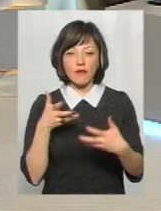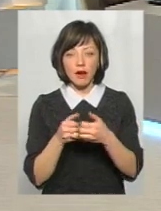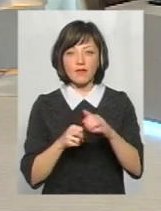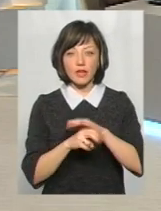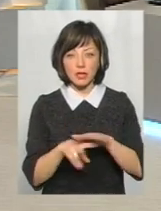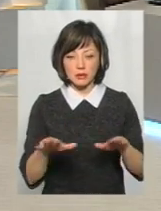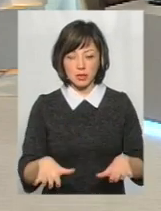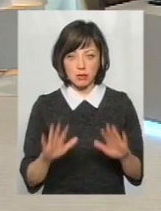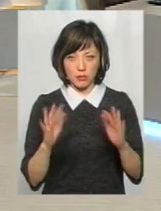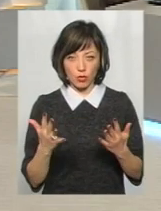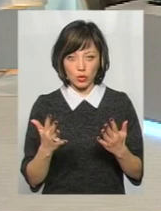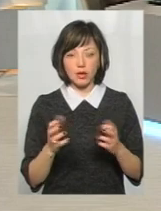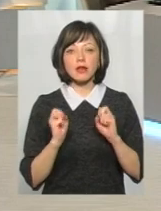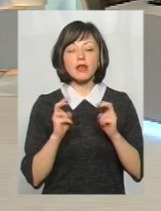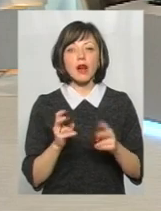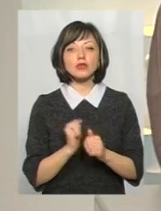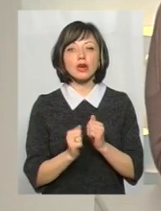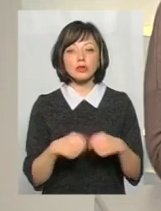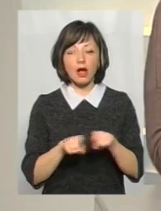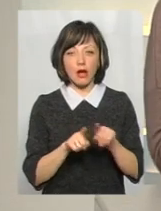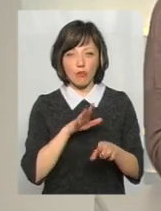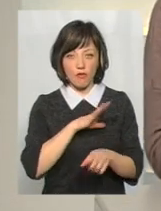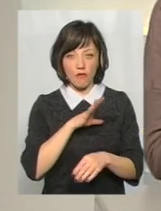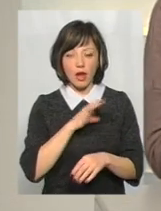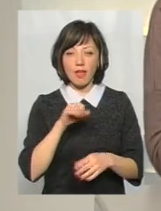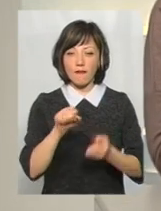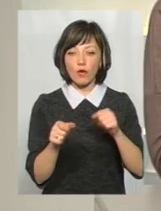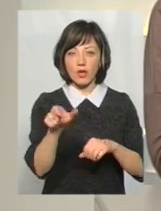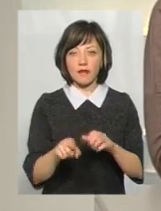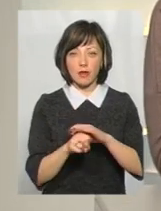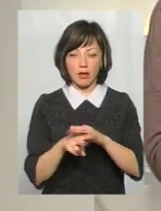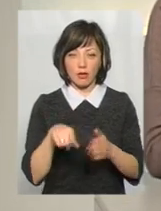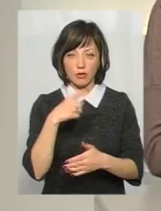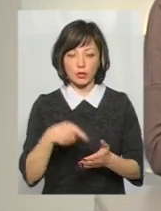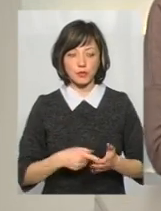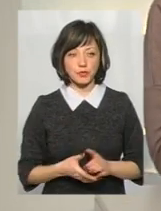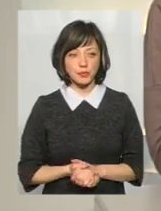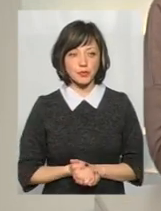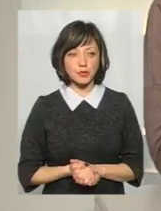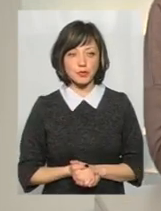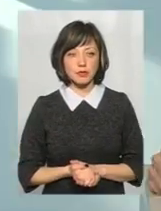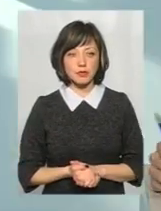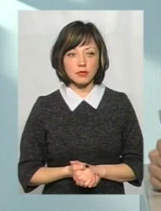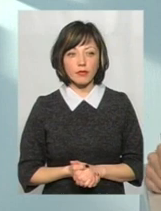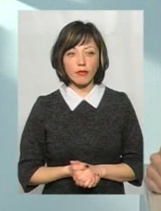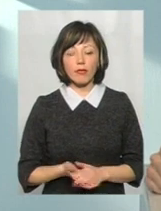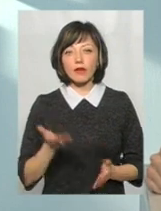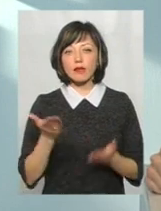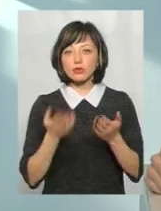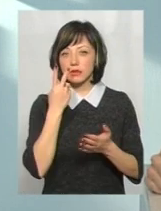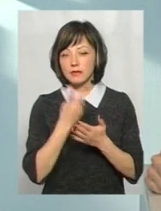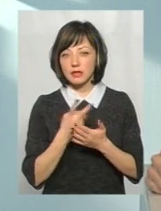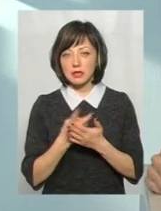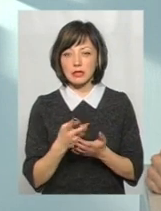і втікли з місця пригоди. Як часто таке трапляється і водії втікають з місця пригоди? Ну, взагалі, якщо дивитися, наприклад,